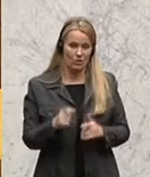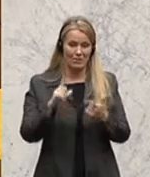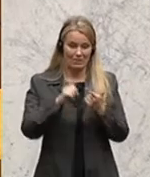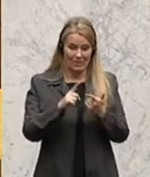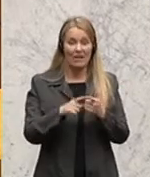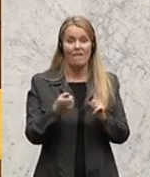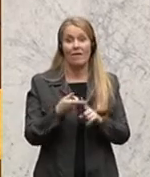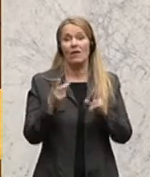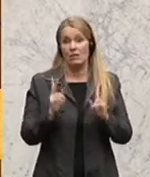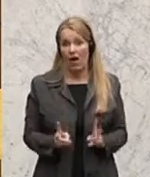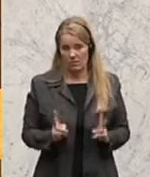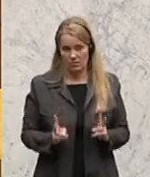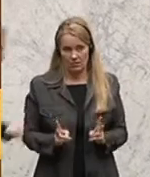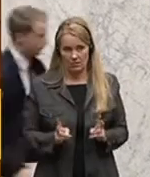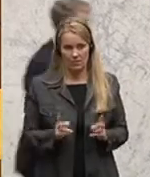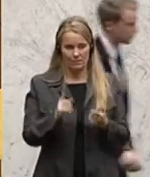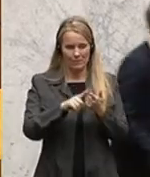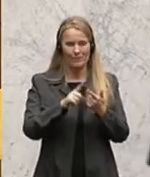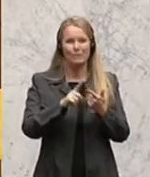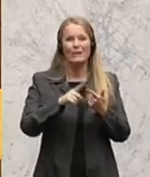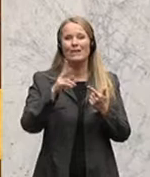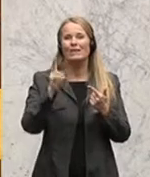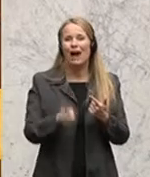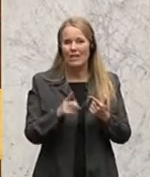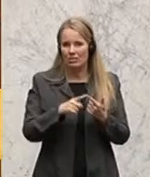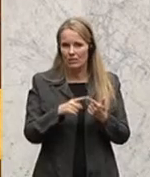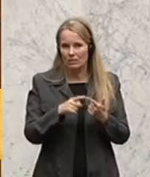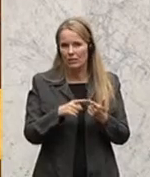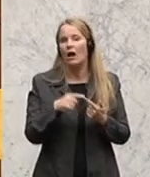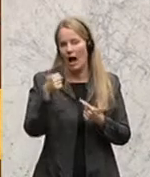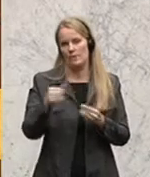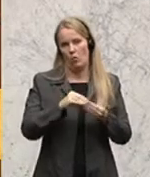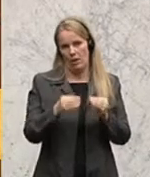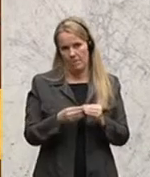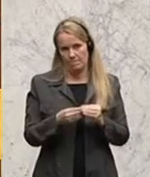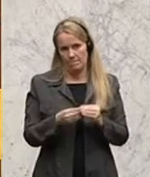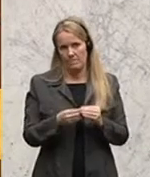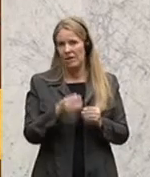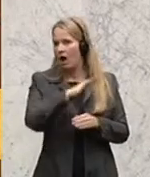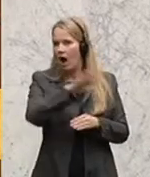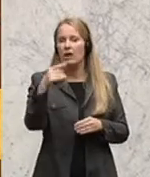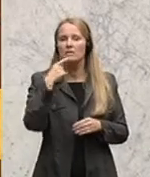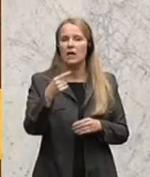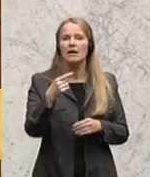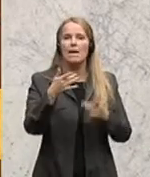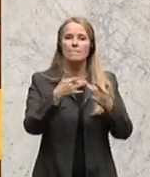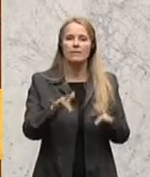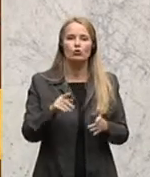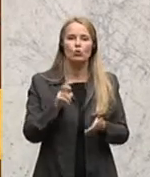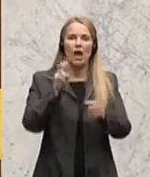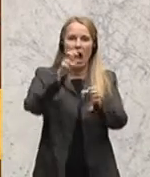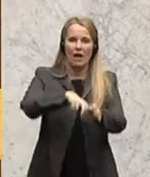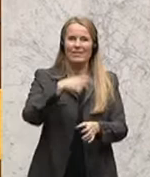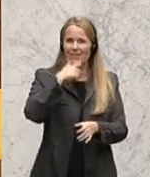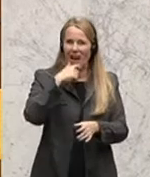wenn sie können. Und genau bei diesem Können haben wir ein Problem. All jene, die sagen, Erhöhung des Pensionsantrittsalters,